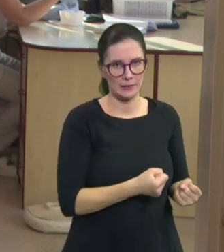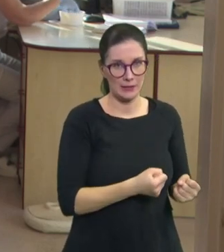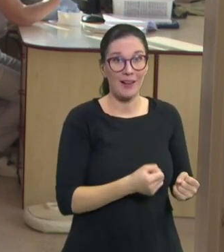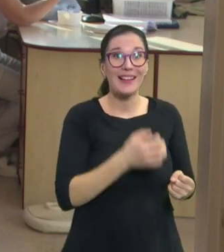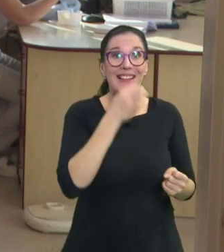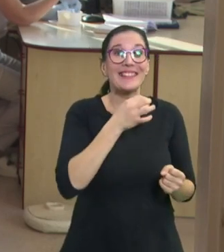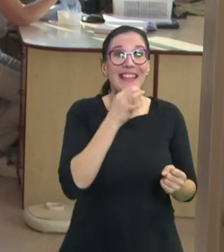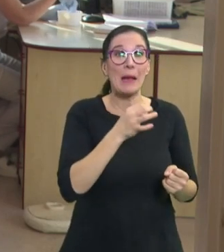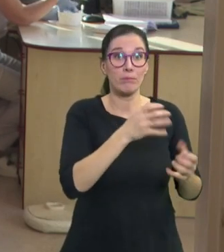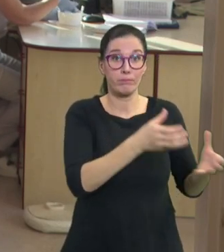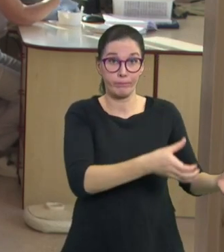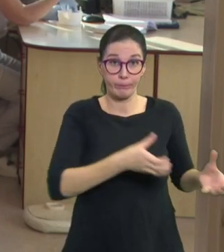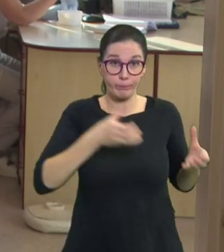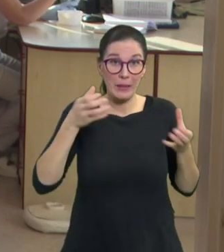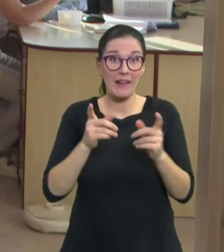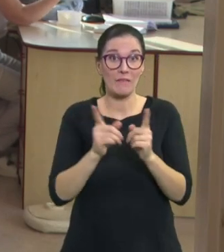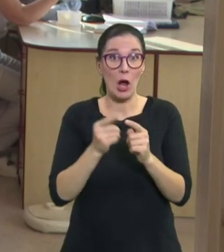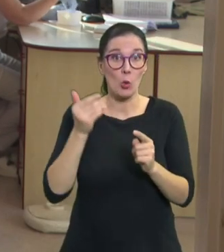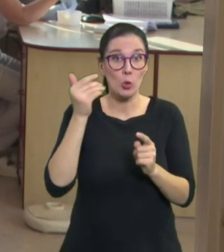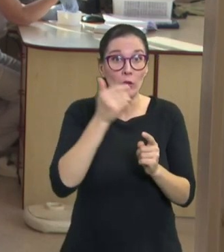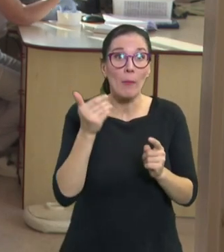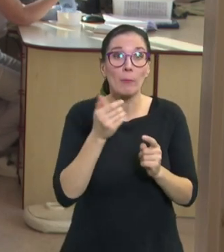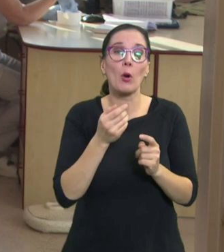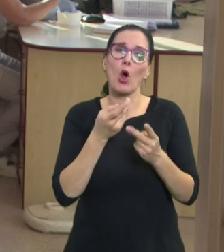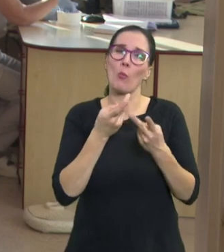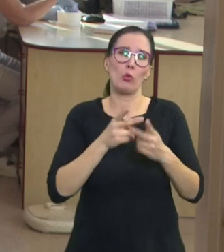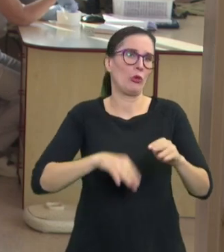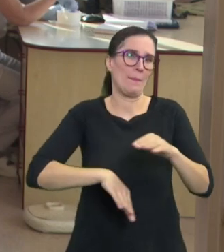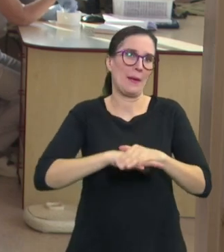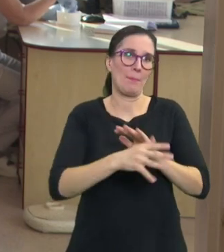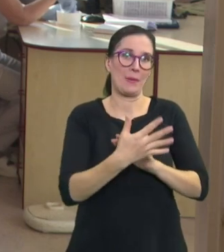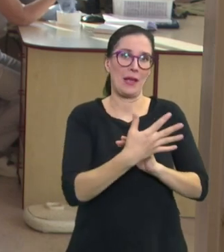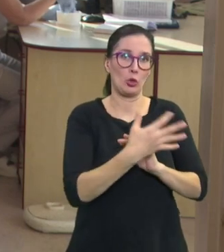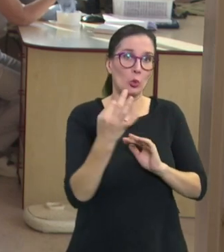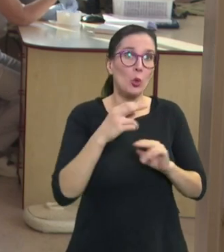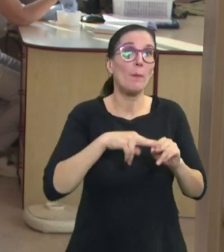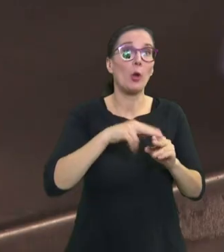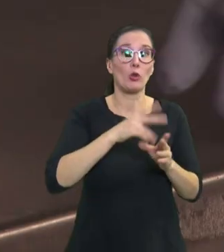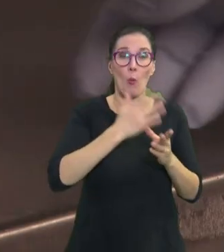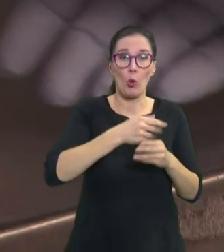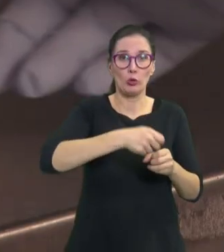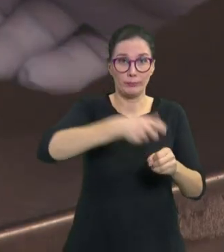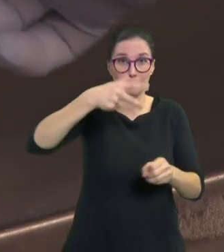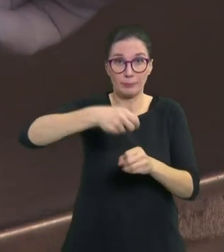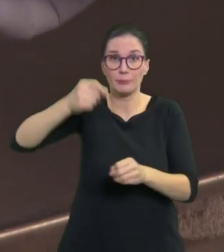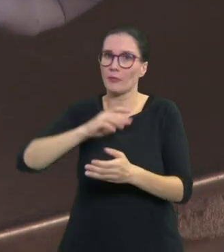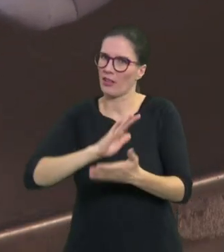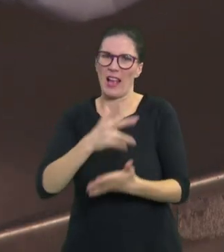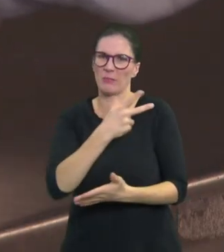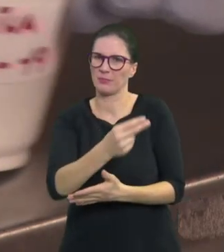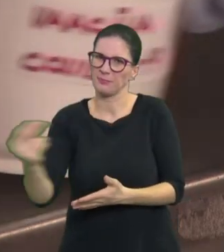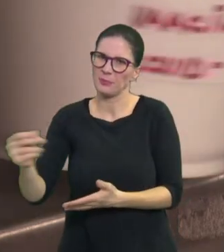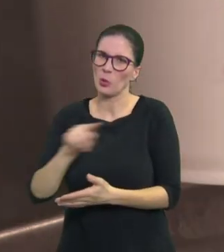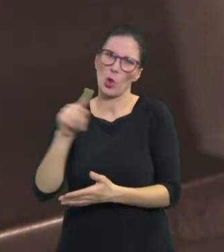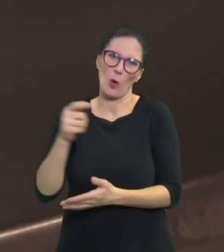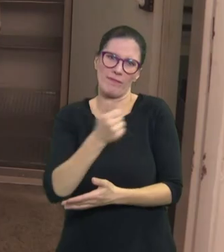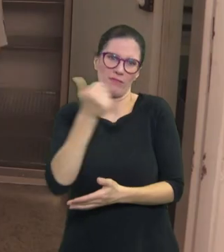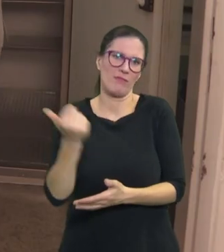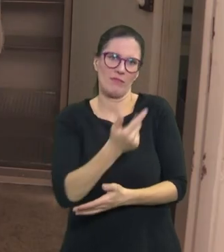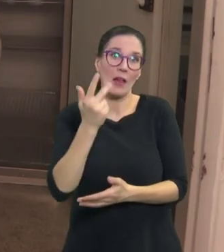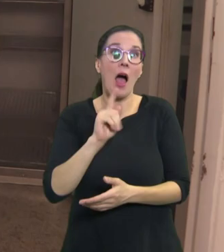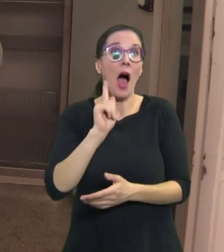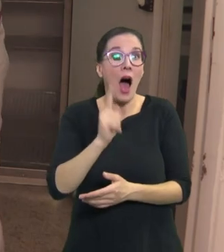vydrží v lednici maximálně pět dnů. Naředěná se potom musí spotřebovat v řádu hodin. Vakcíny nejsou ale to jediné, co